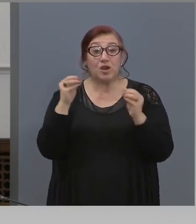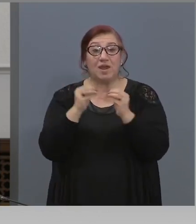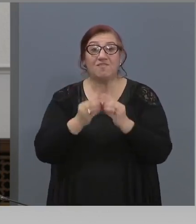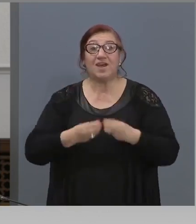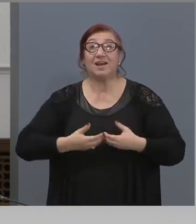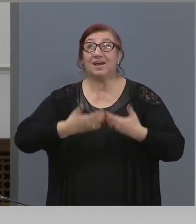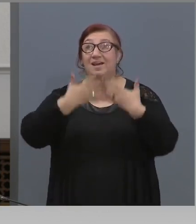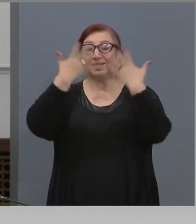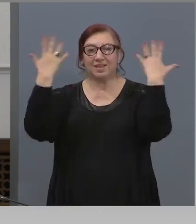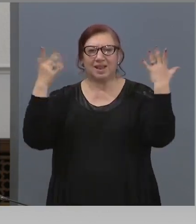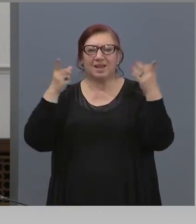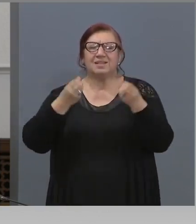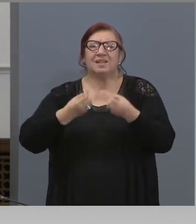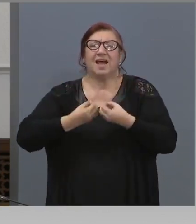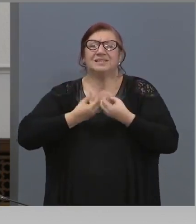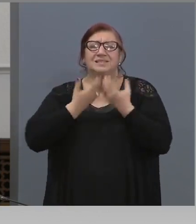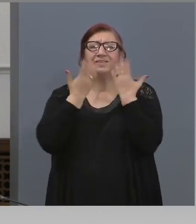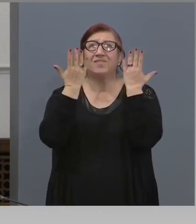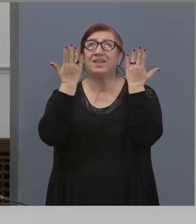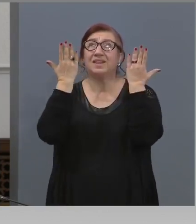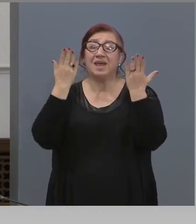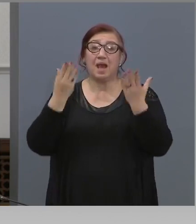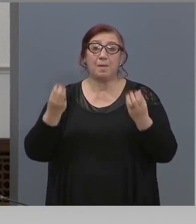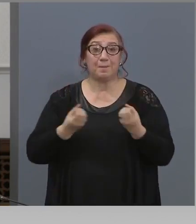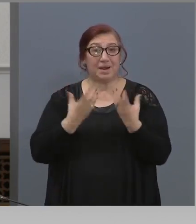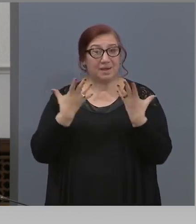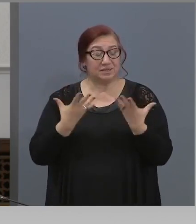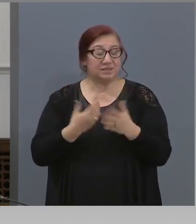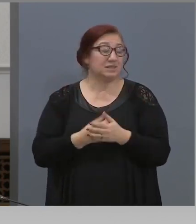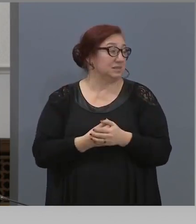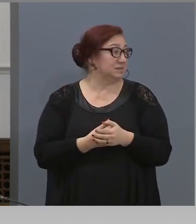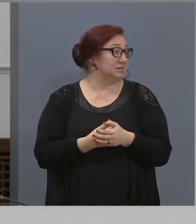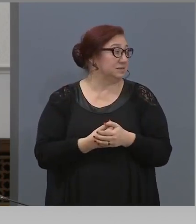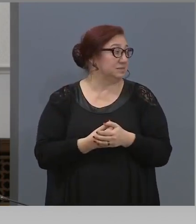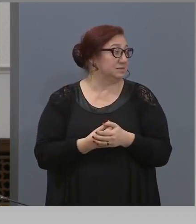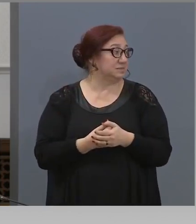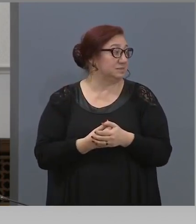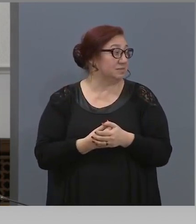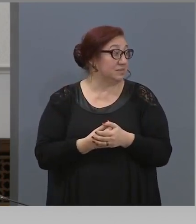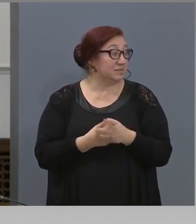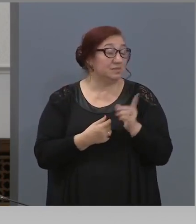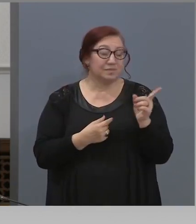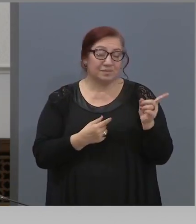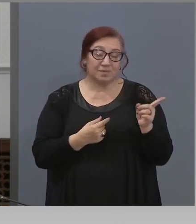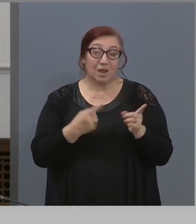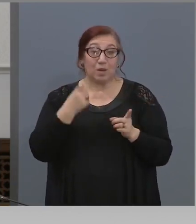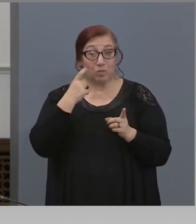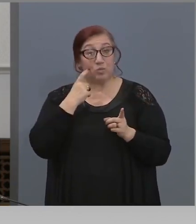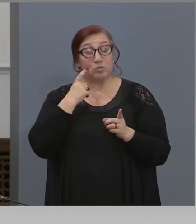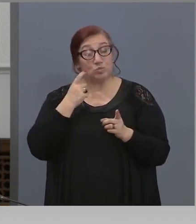искам да помоля.